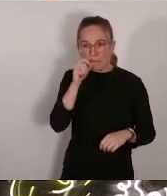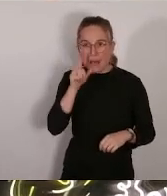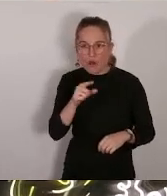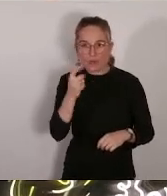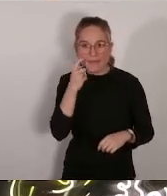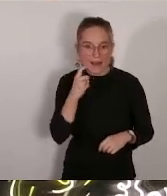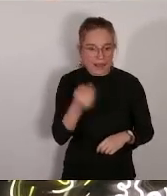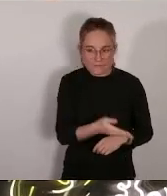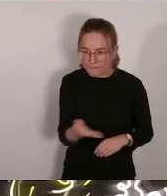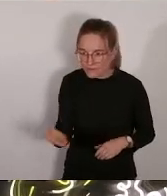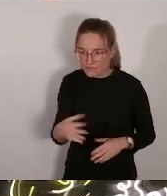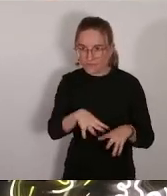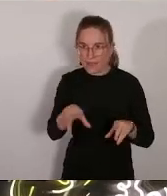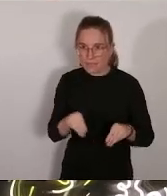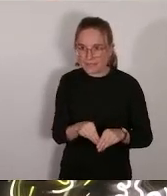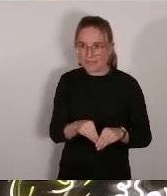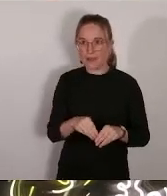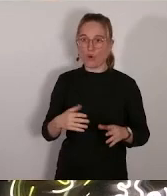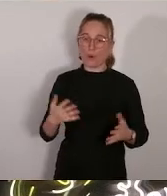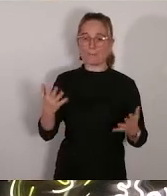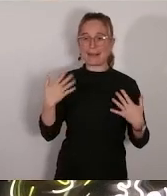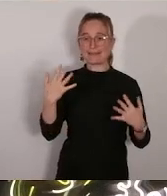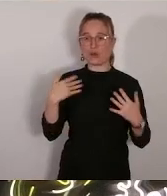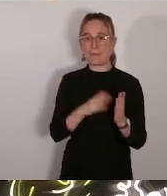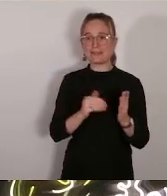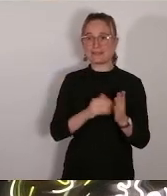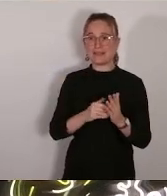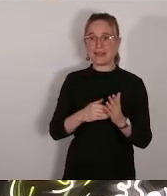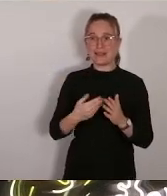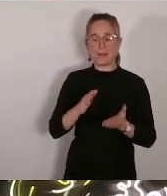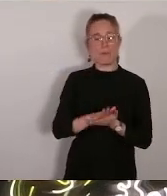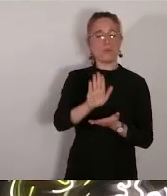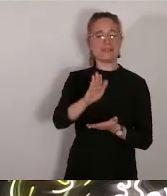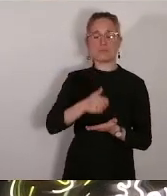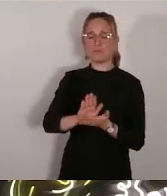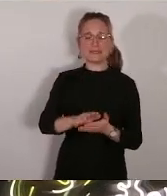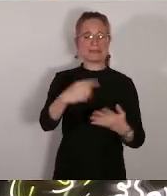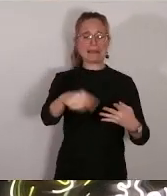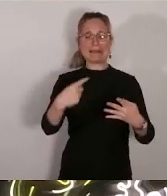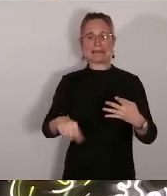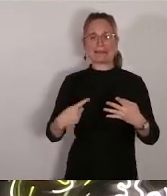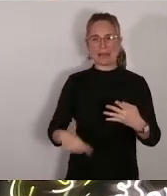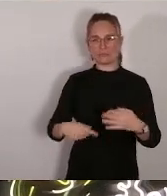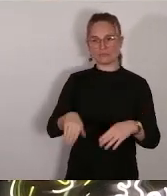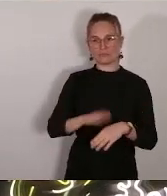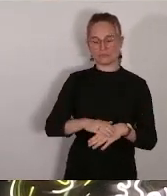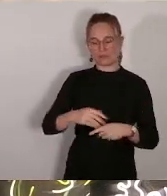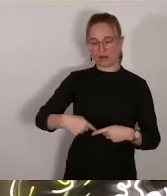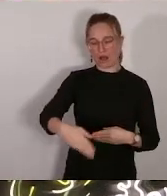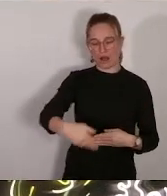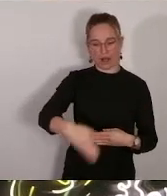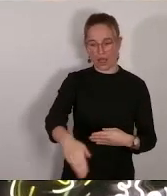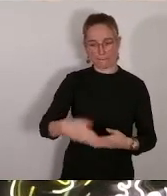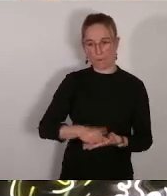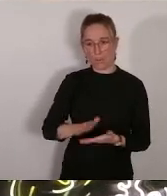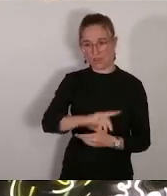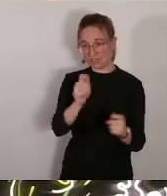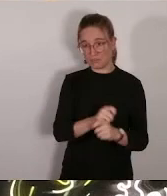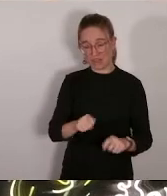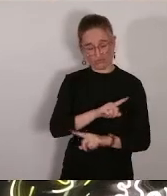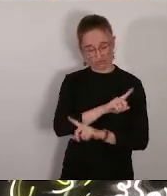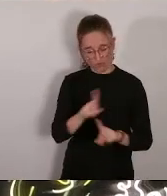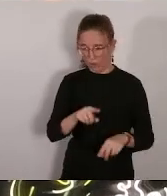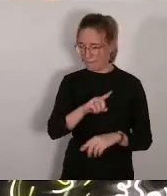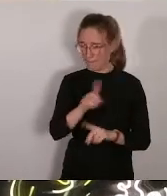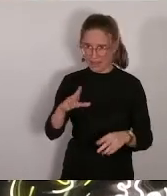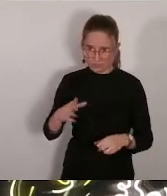2020 à la fin du mandat vous n'aurez pas conduit la moitié de vos engagements dans nos écoles vous allez produire un groupe scolaire en 4 ans celui